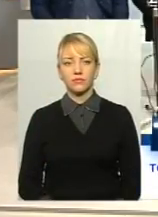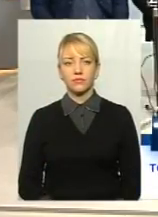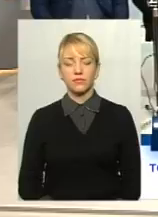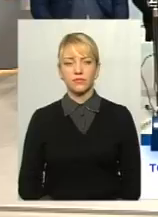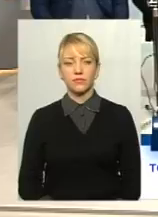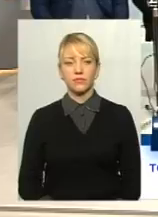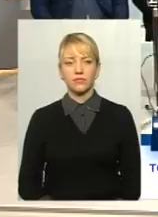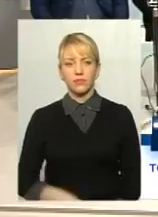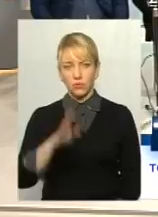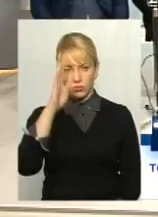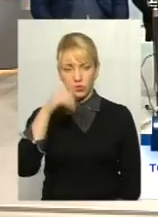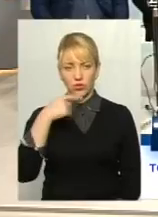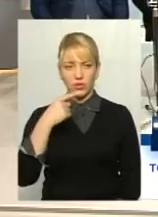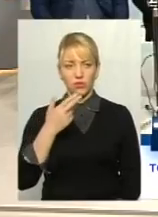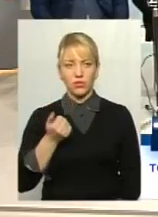Алло, це я?